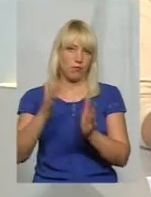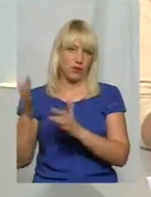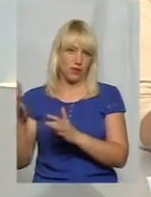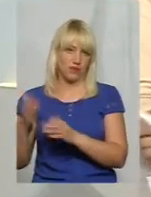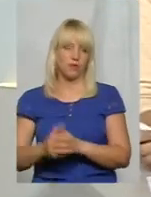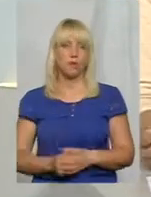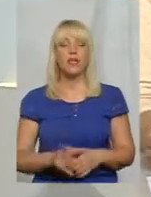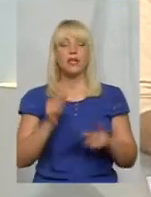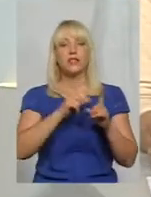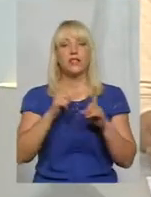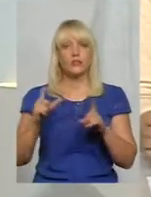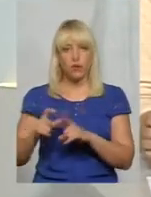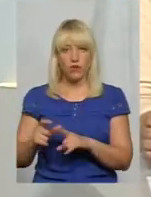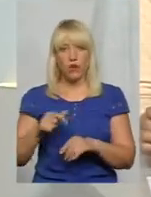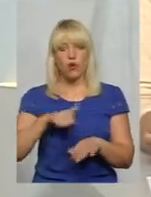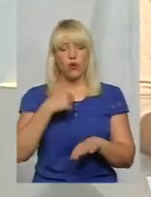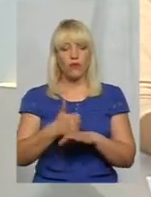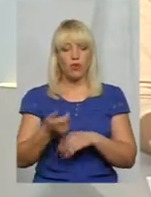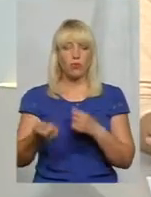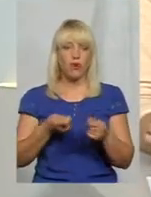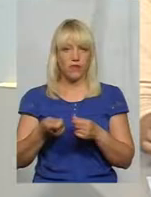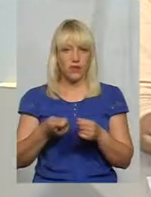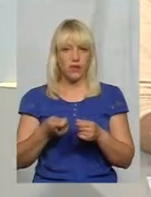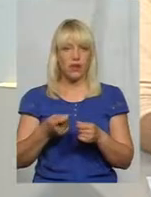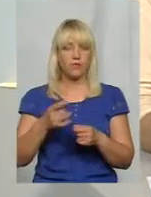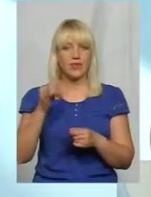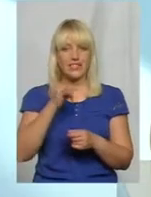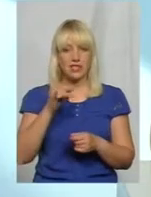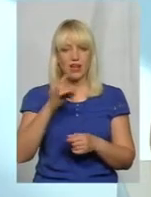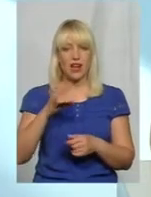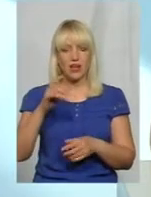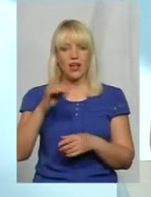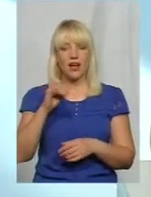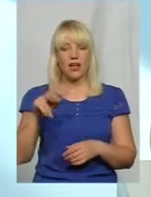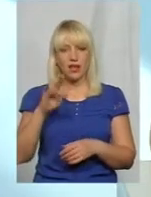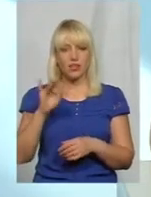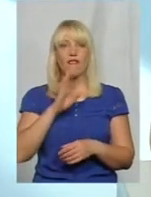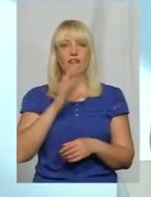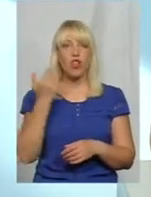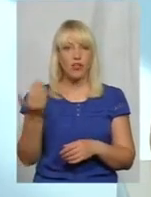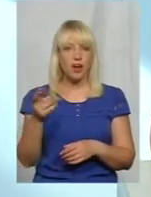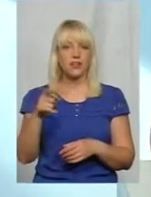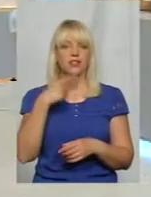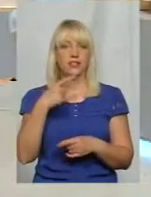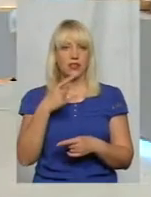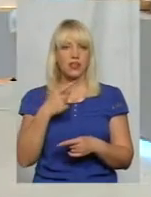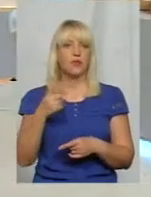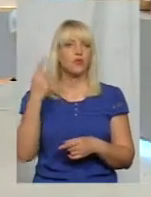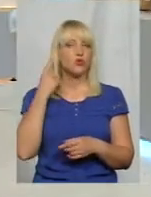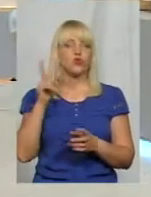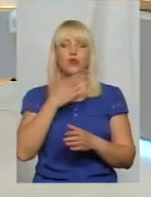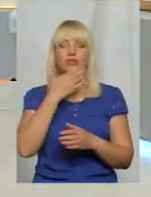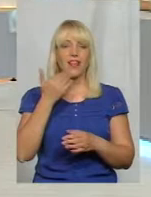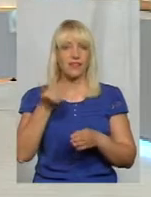За словами головного спеціаліста сектору культури із Яславської райради, вона там у сюжеті, ми почули, що не виділялись